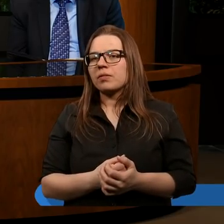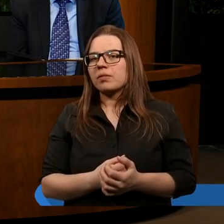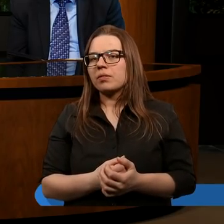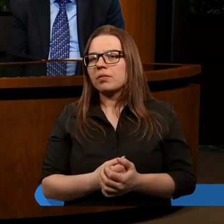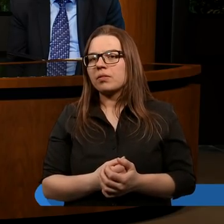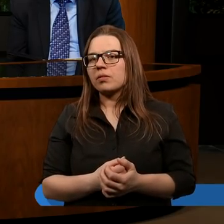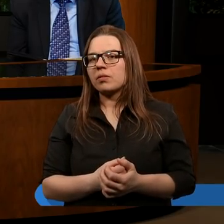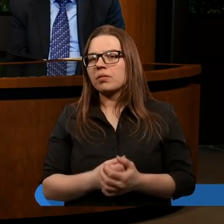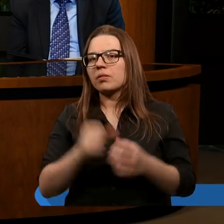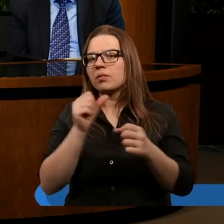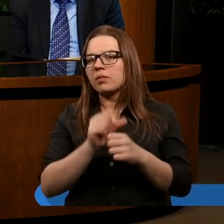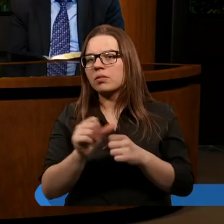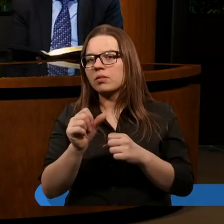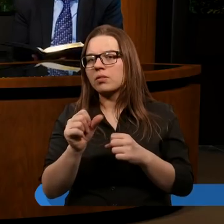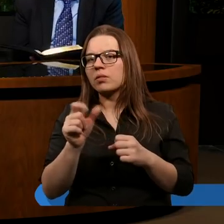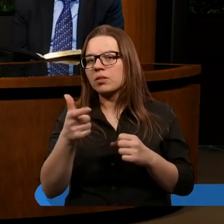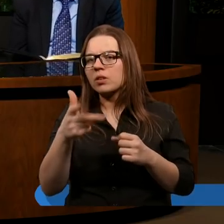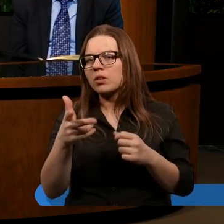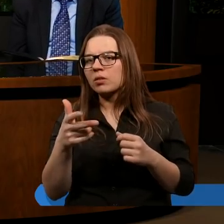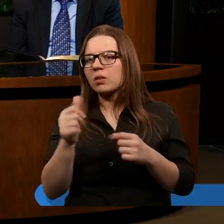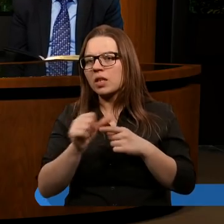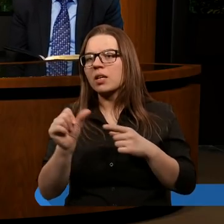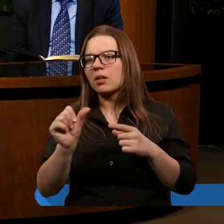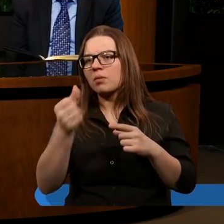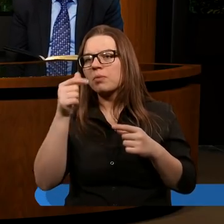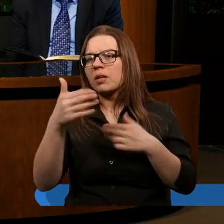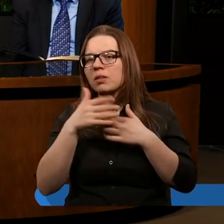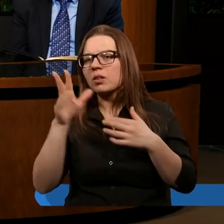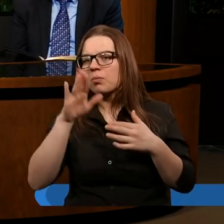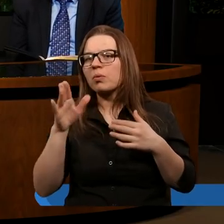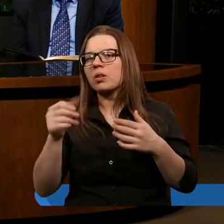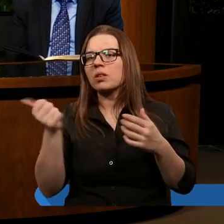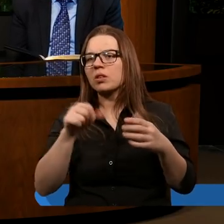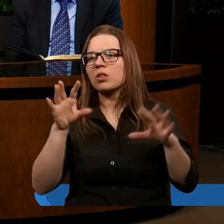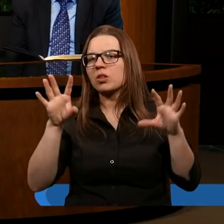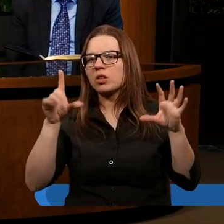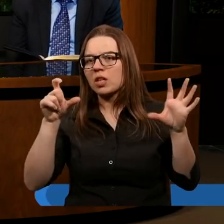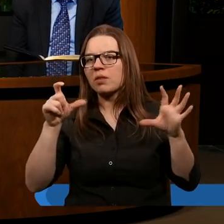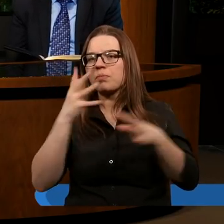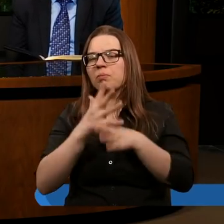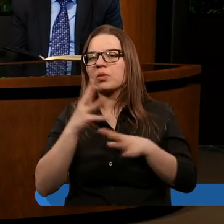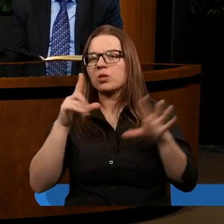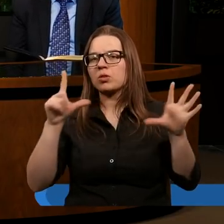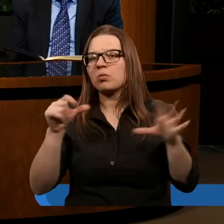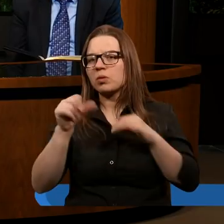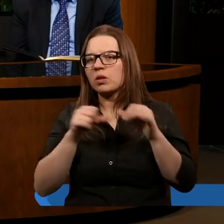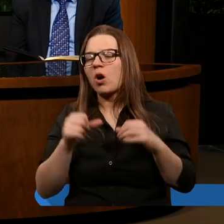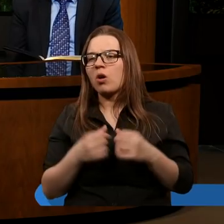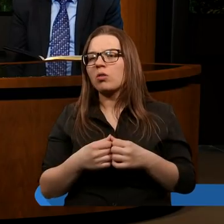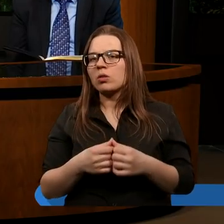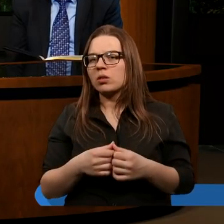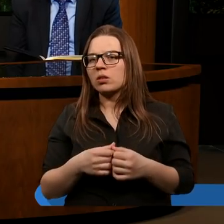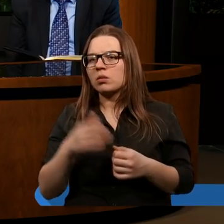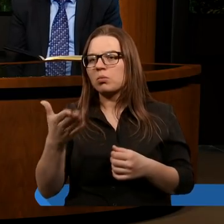Jesteśmy pierwszy, wyobraźcie sobie, że jesteśmy pierwszego listopada 1755 roku w Lizbonie.